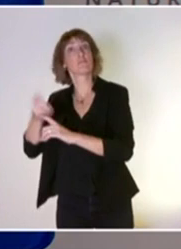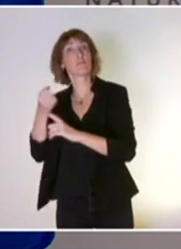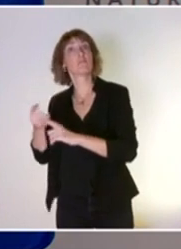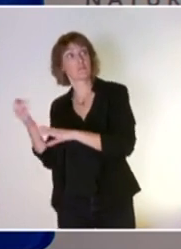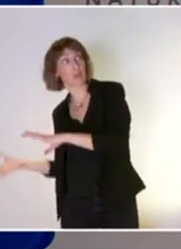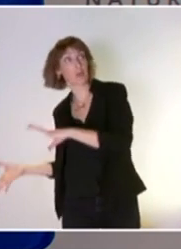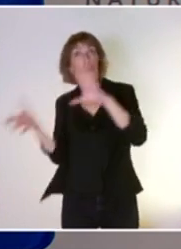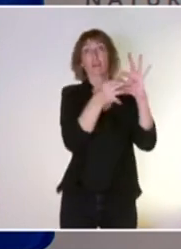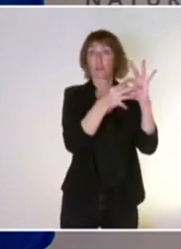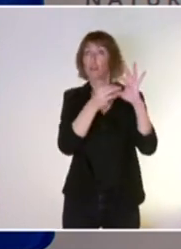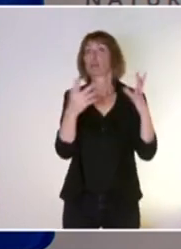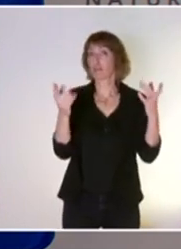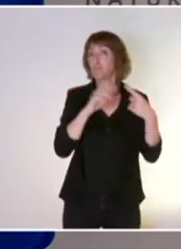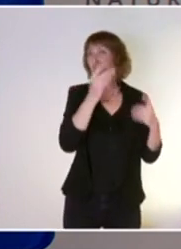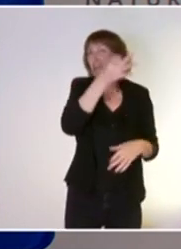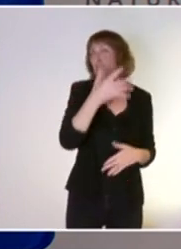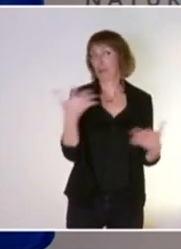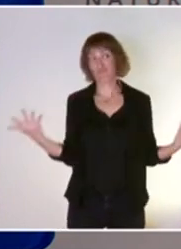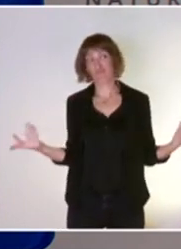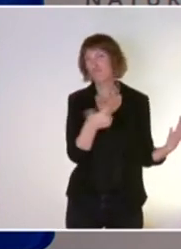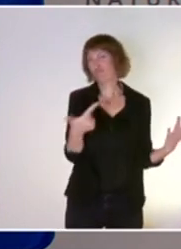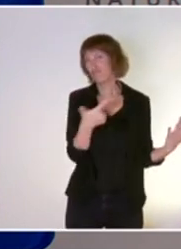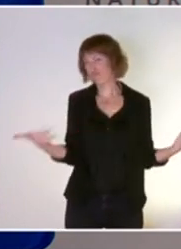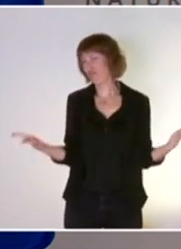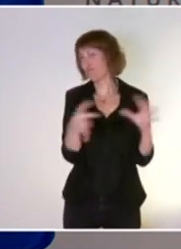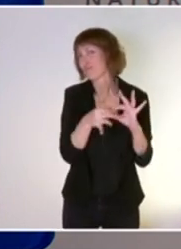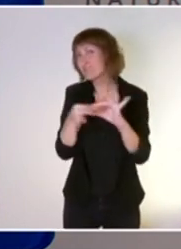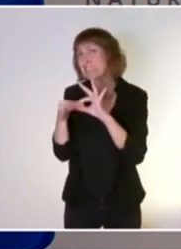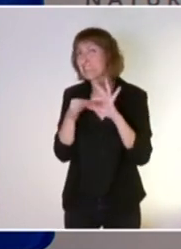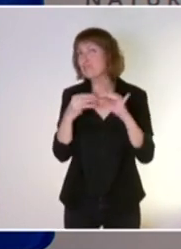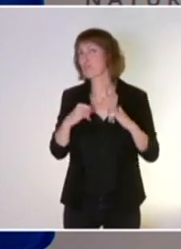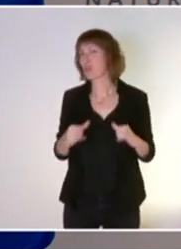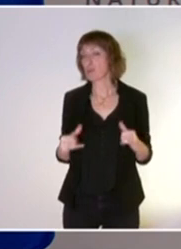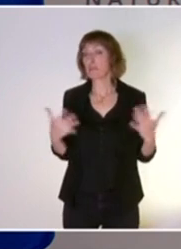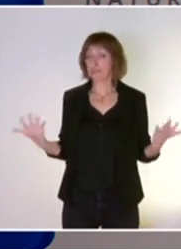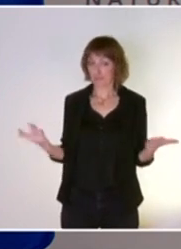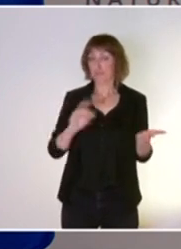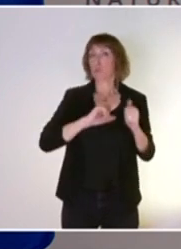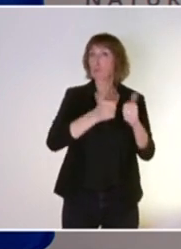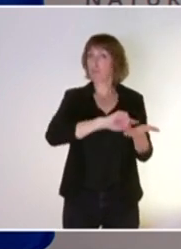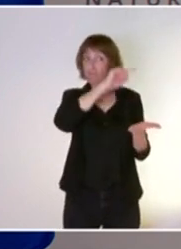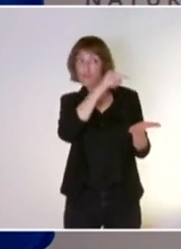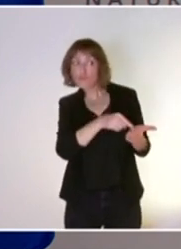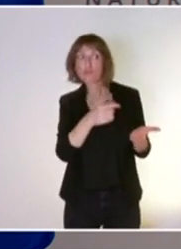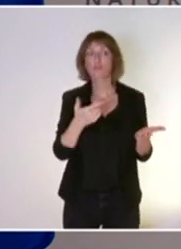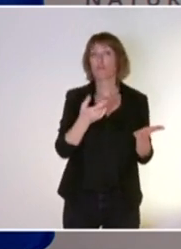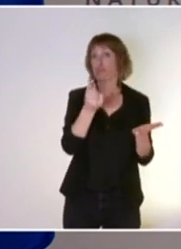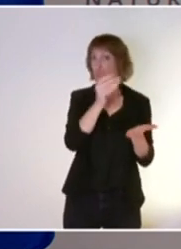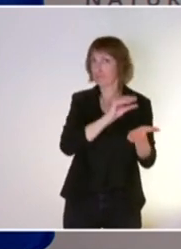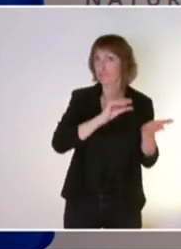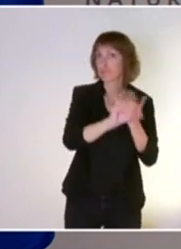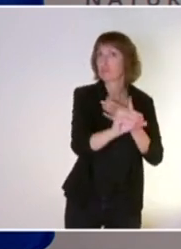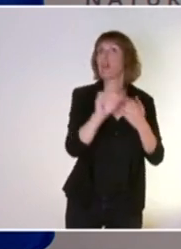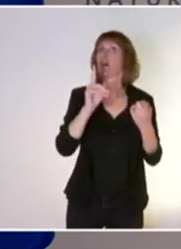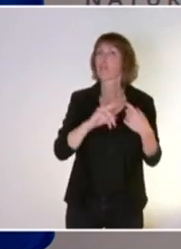jumeaux et la nécessité donc, dans ces budgets et dans ces crédits qui sont dédiés à la lutte contre le dérèglement climatique, à la fois